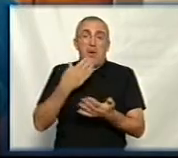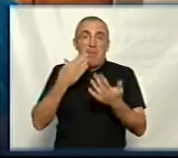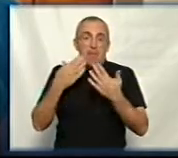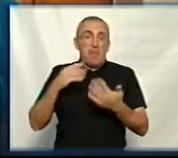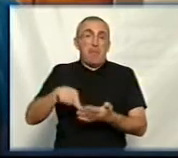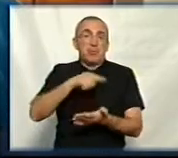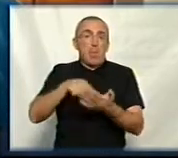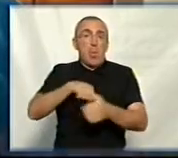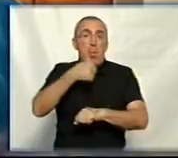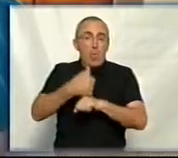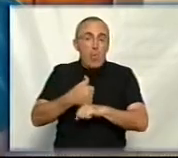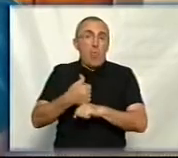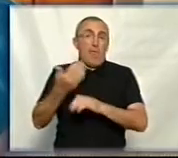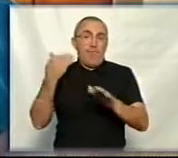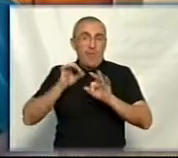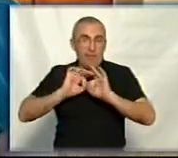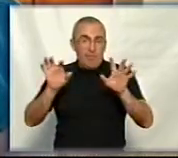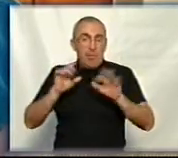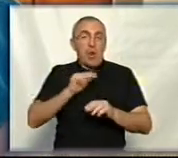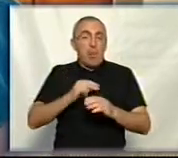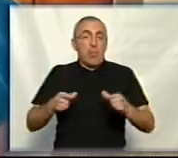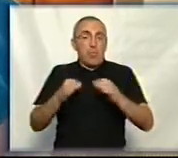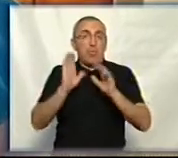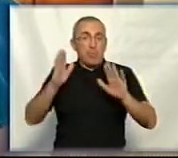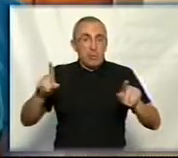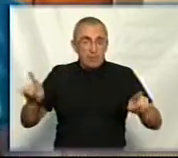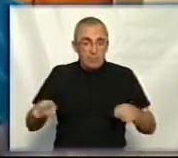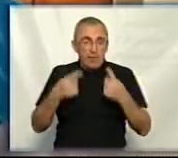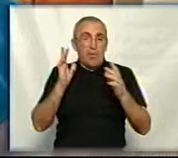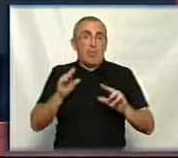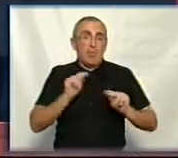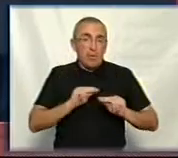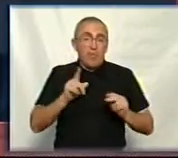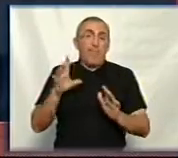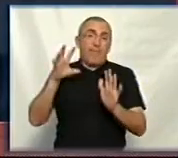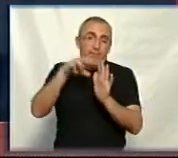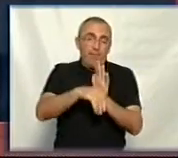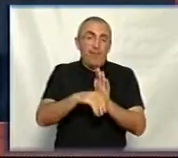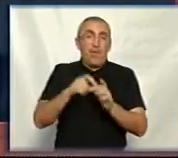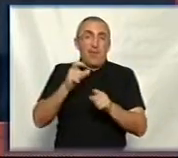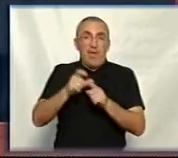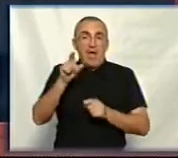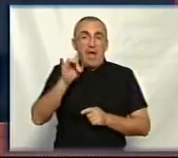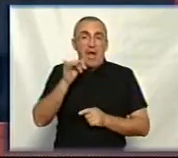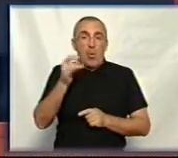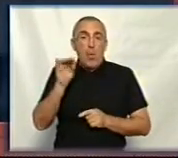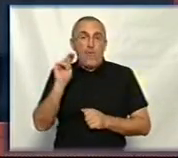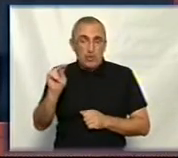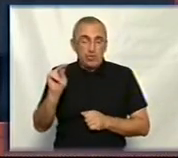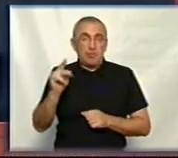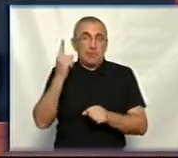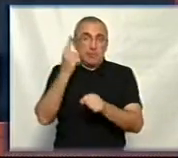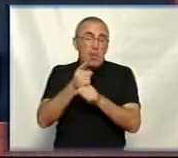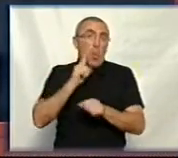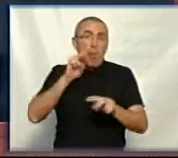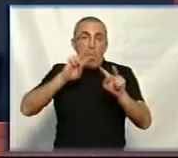раніше озвучену, що робоча група буде створена, ця група буде працювана, ми туди входимо. Зі слів Андрія Райковича, розпорядження заборонити